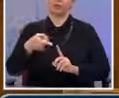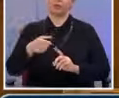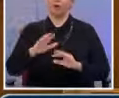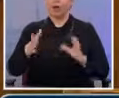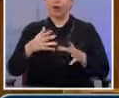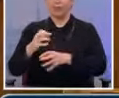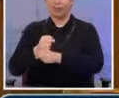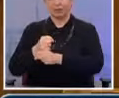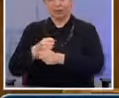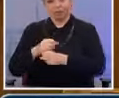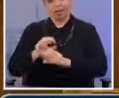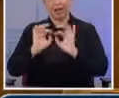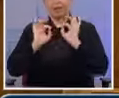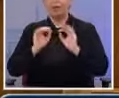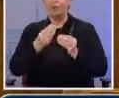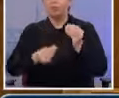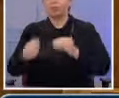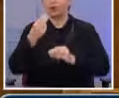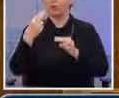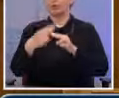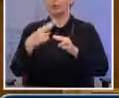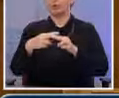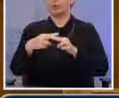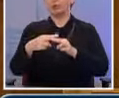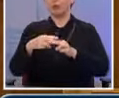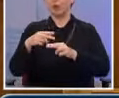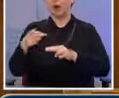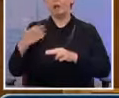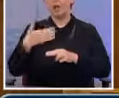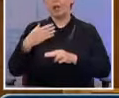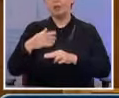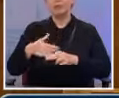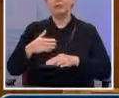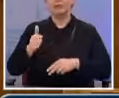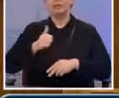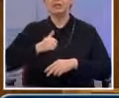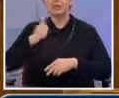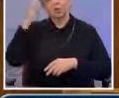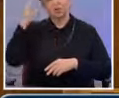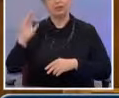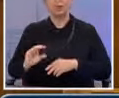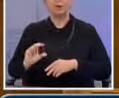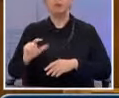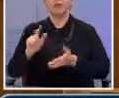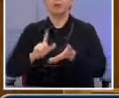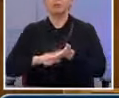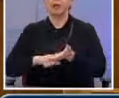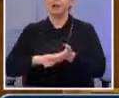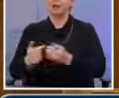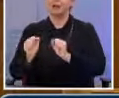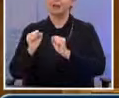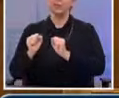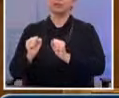προϋπόθεση για την ενίσχυση των ιδιωτικών επενδύσεων είναι η σταθερότητα. Όσο μια